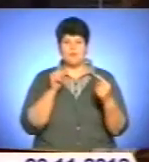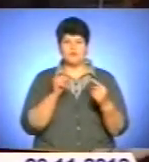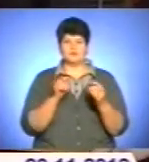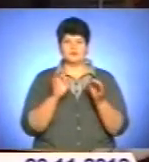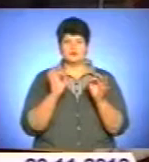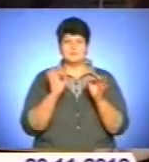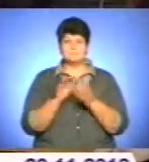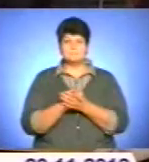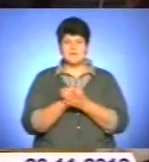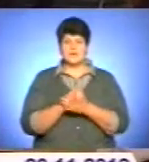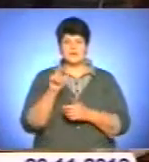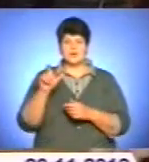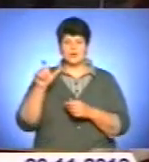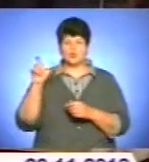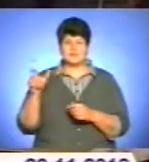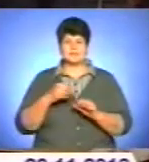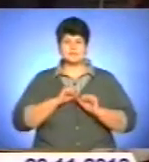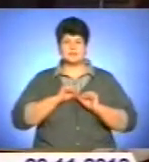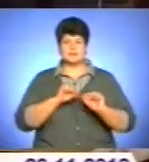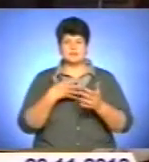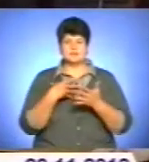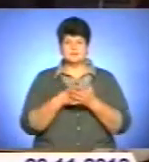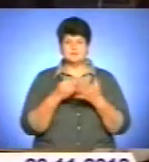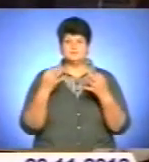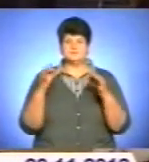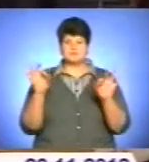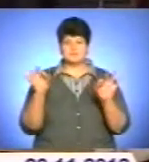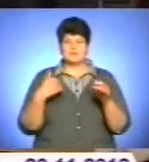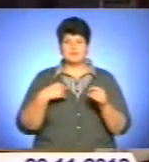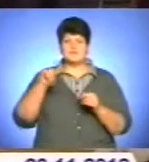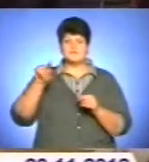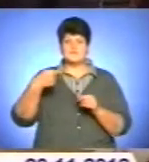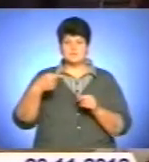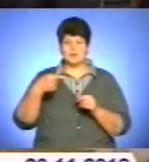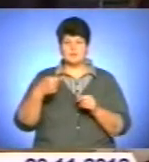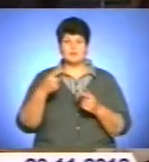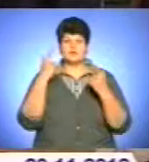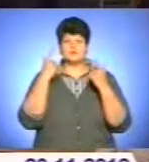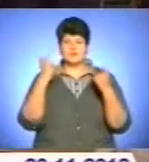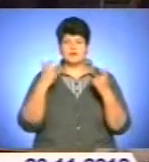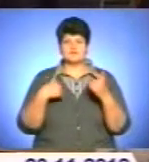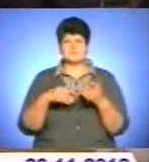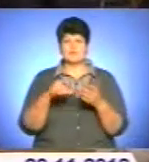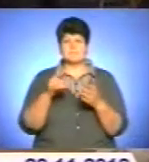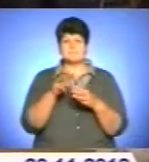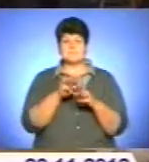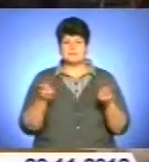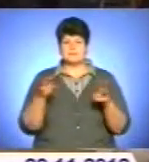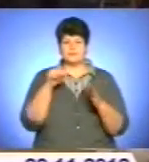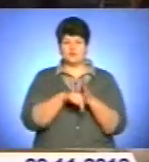озброю, які захищали свої демократичні права, ми допомагаємо інформацію від нестанучних справ.